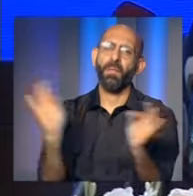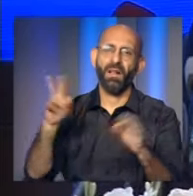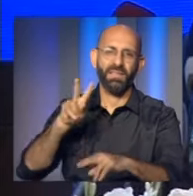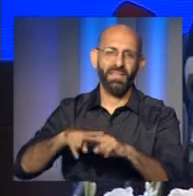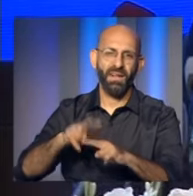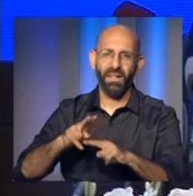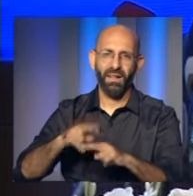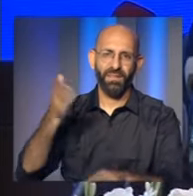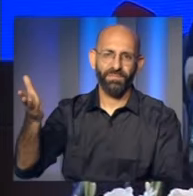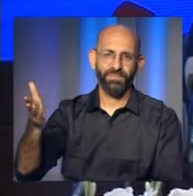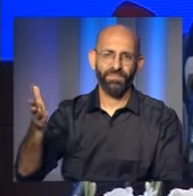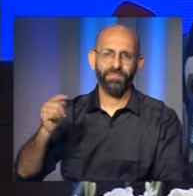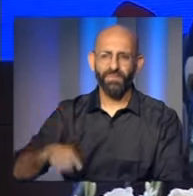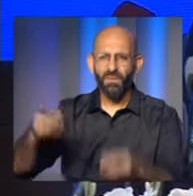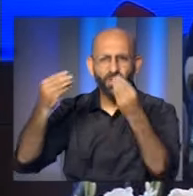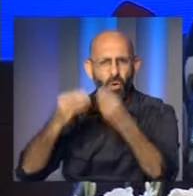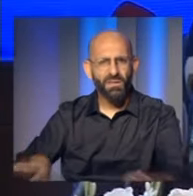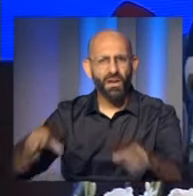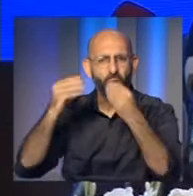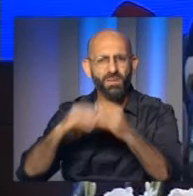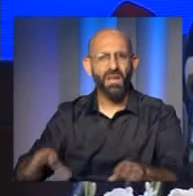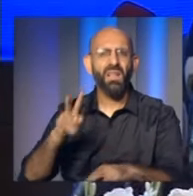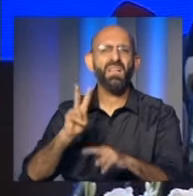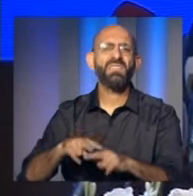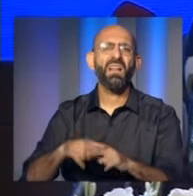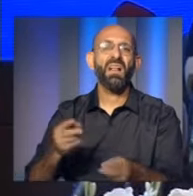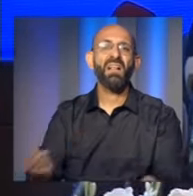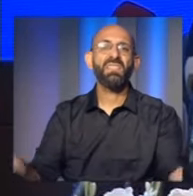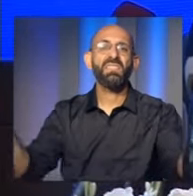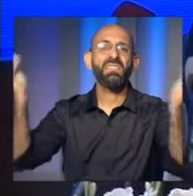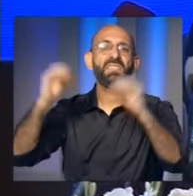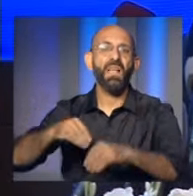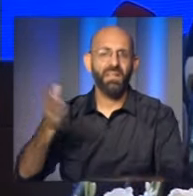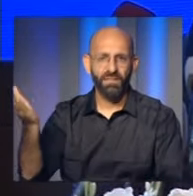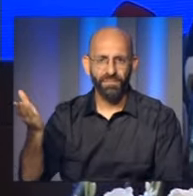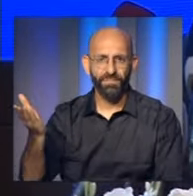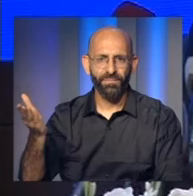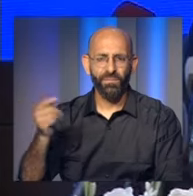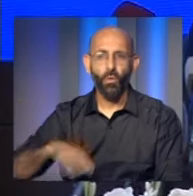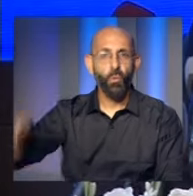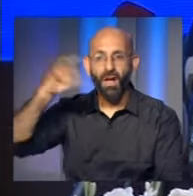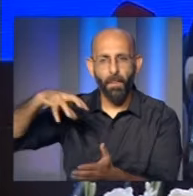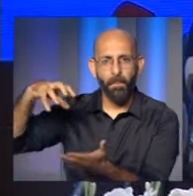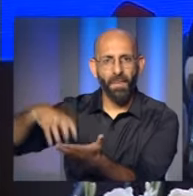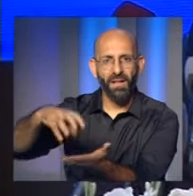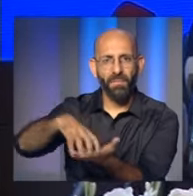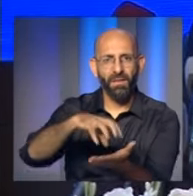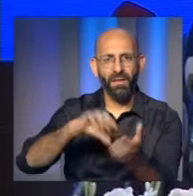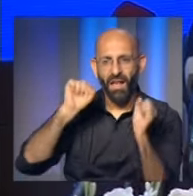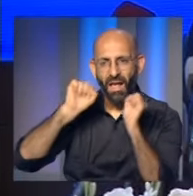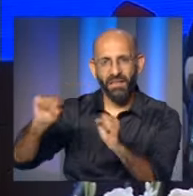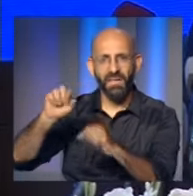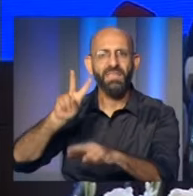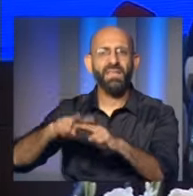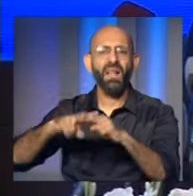من الكيان الإسرائيلي ودعميه في مقدمتهم الولايات